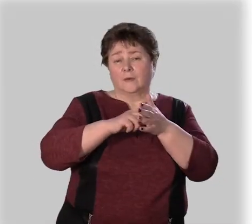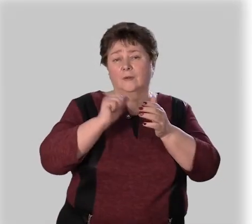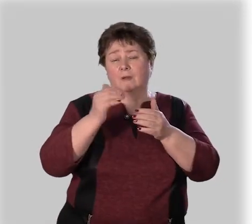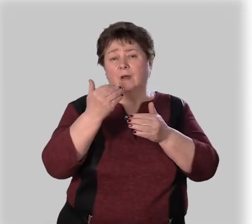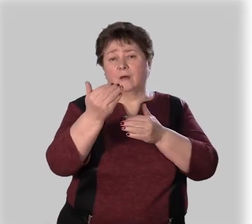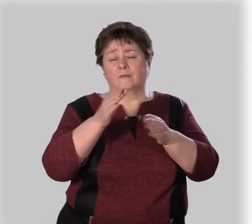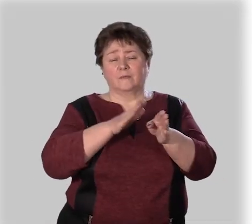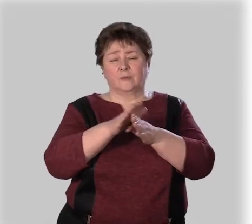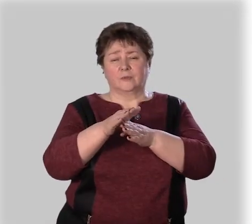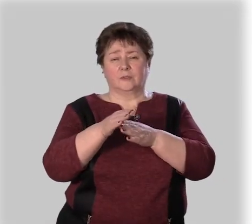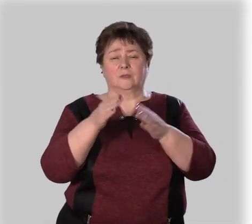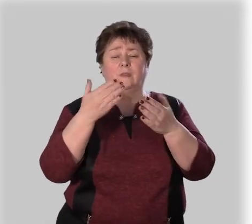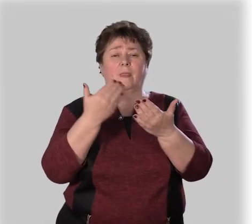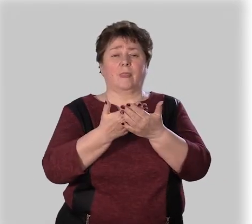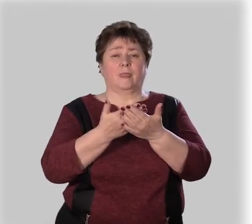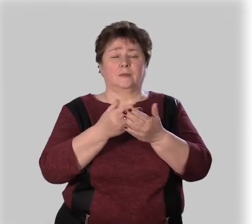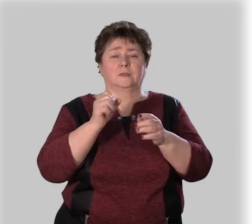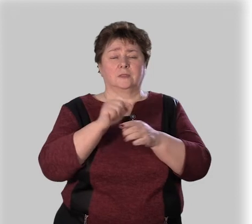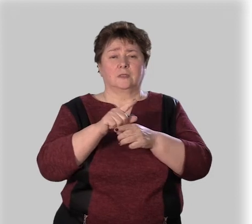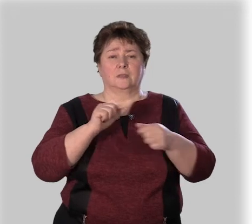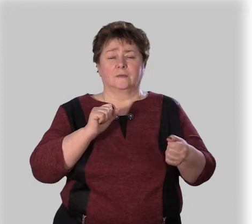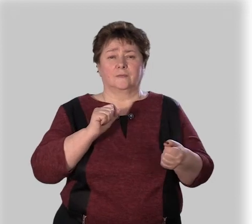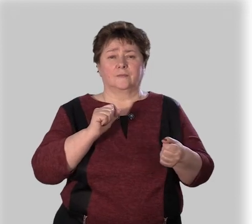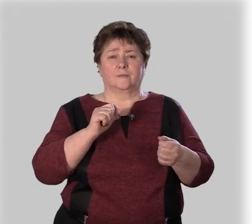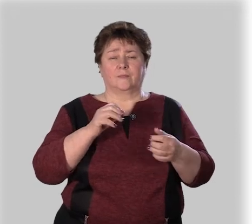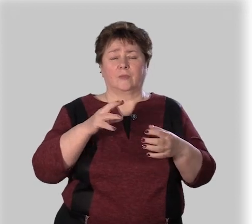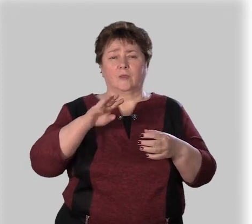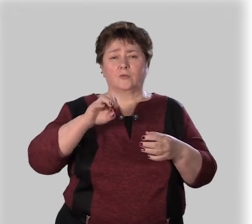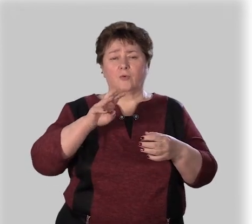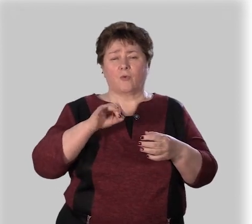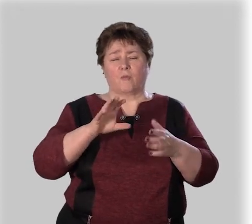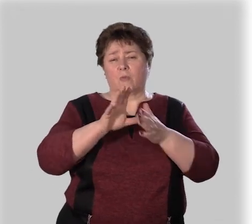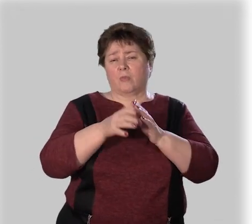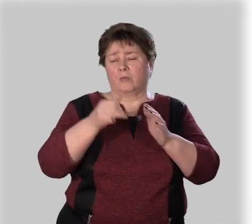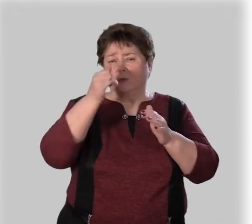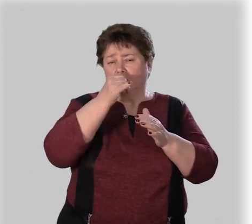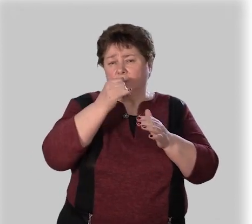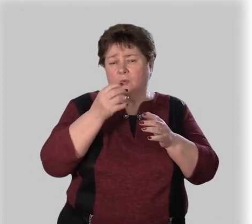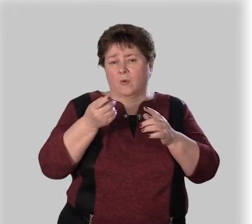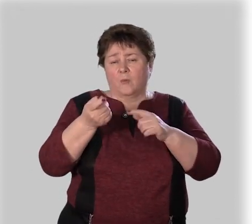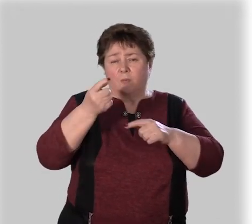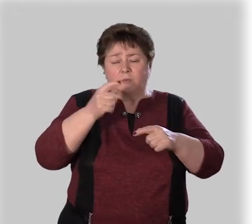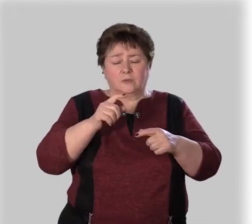Проверим, как вы справились с данным заданием Тема долго не мог прийти в себя От